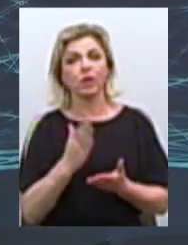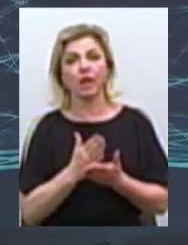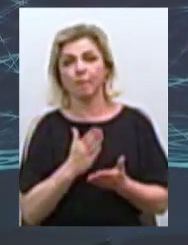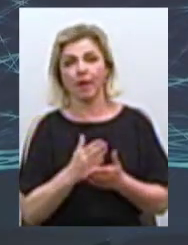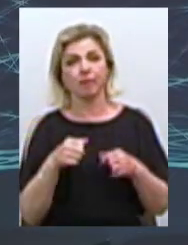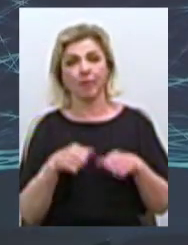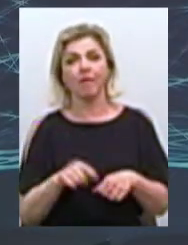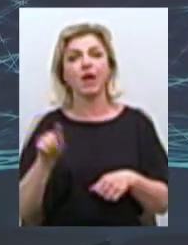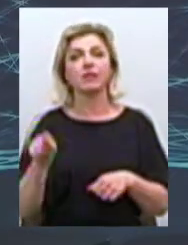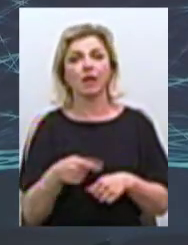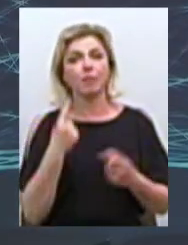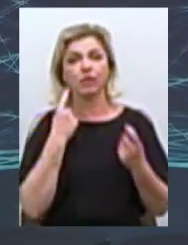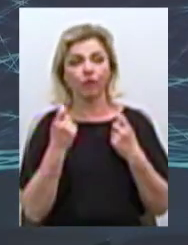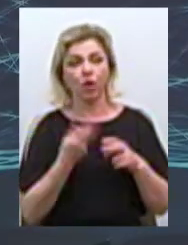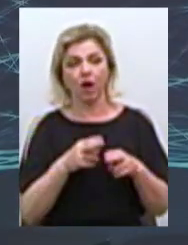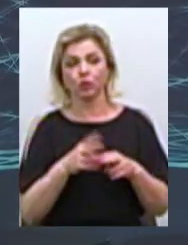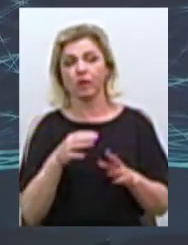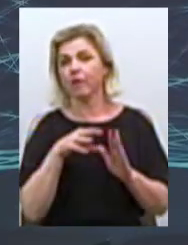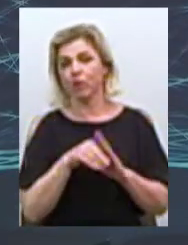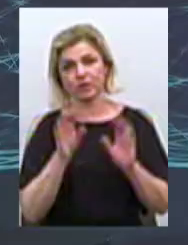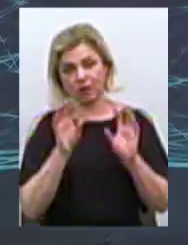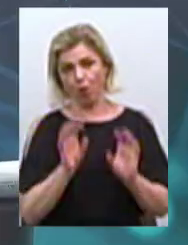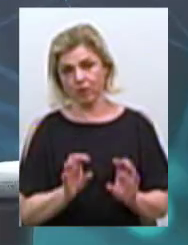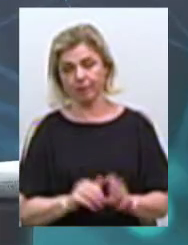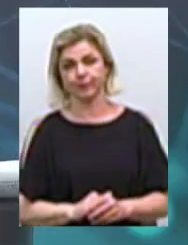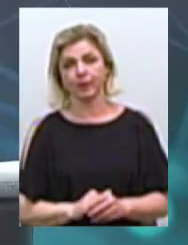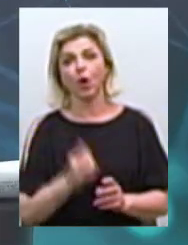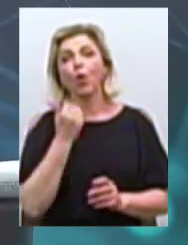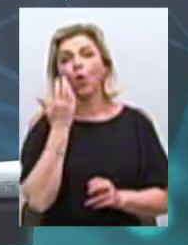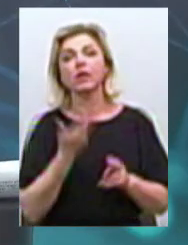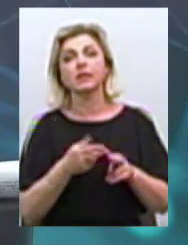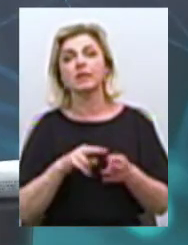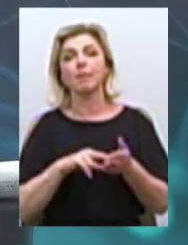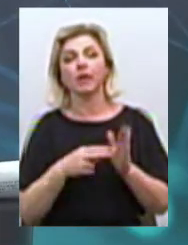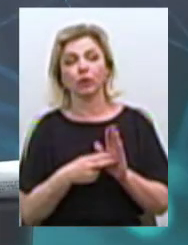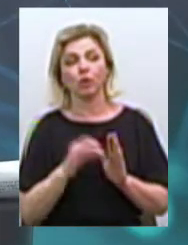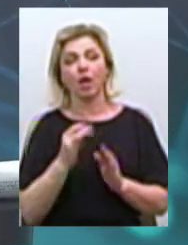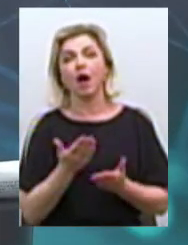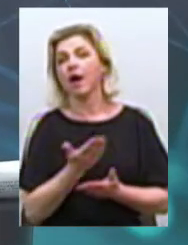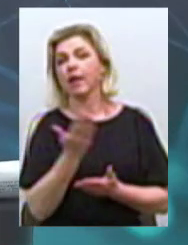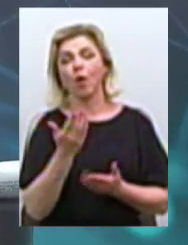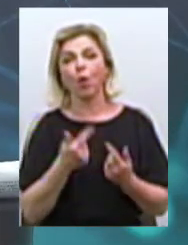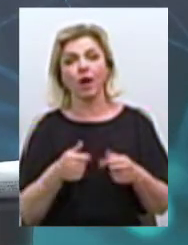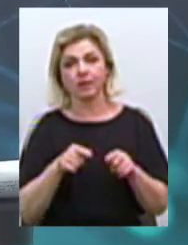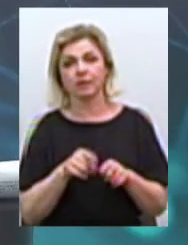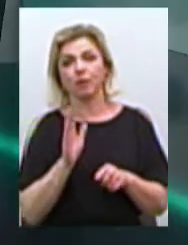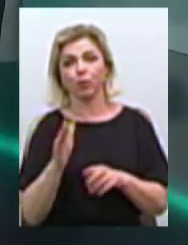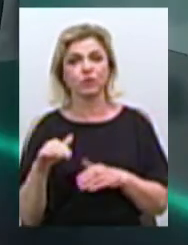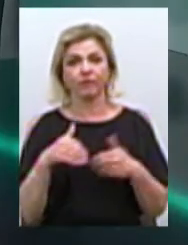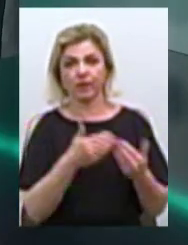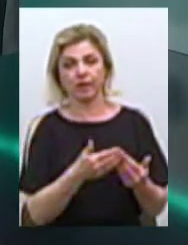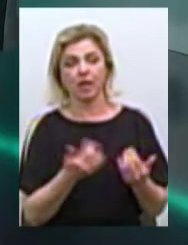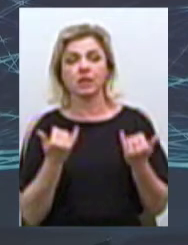ту інформацію, яка не предусмотрена законом. А скажіть, будь ласка, коли це планується і які організації будуть звертатись до